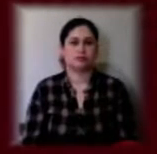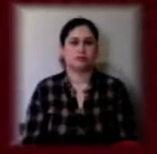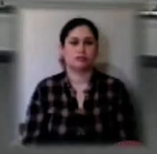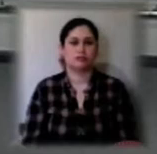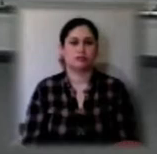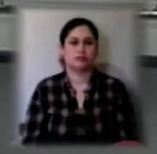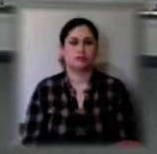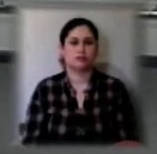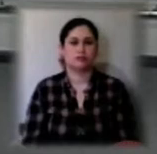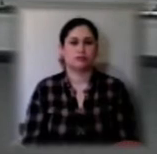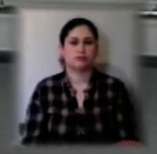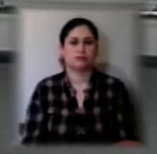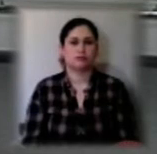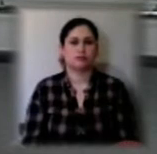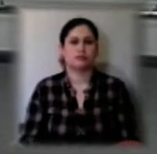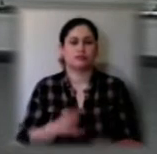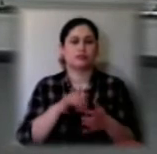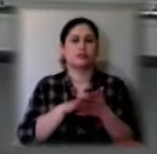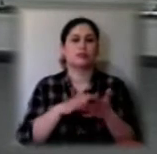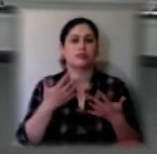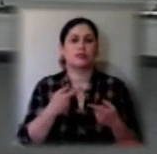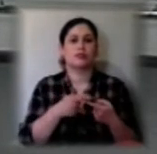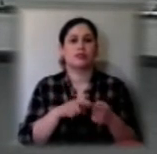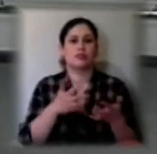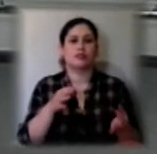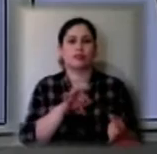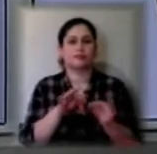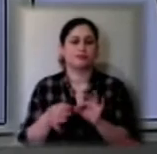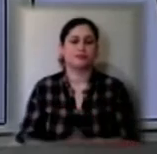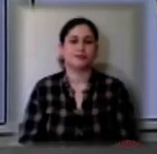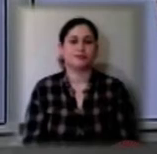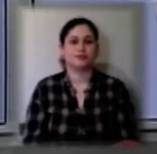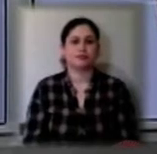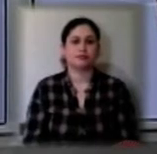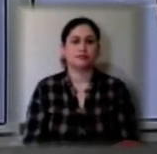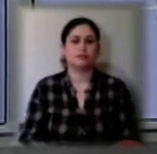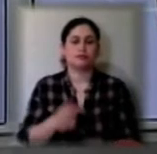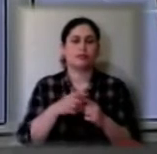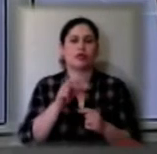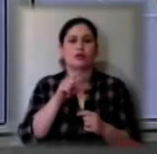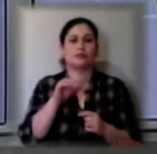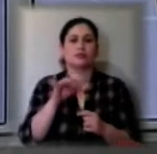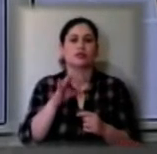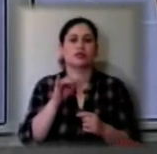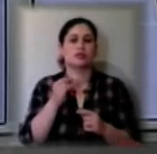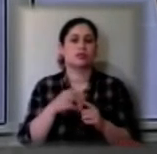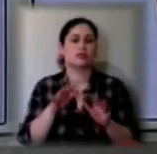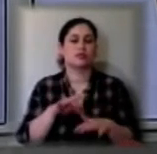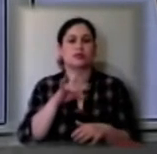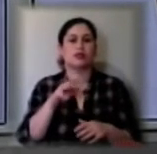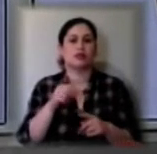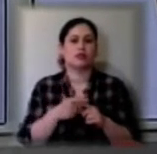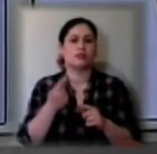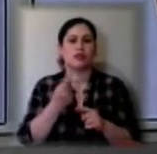Музика Далі про ці та інші теми докладніше. На позачерговій сесії Херсонської міської ради першим